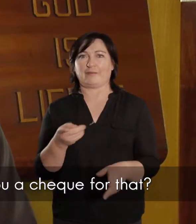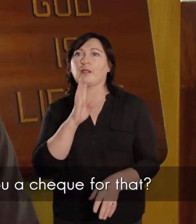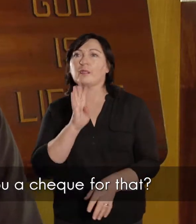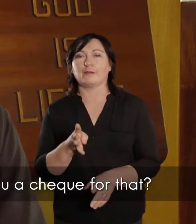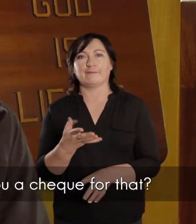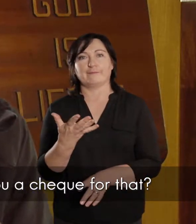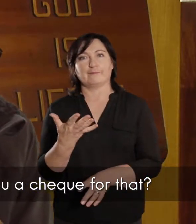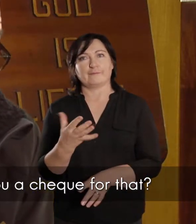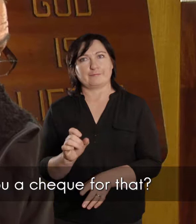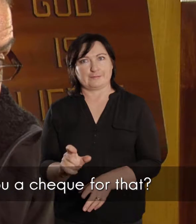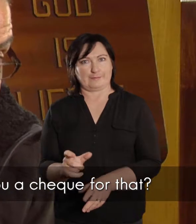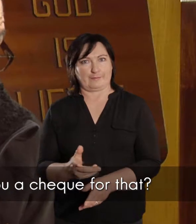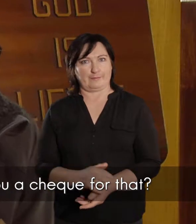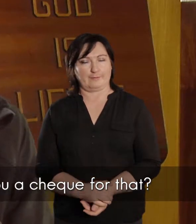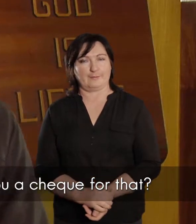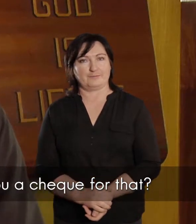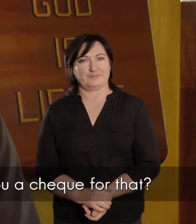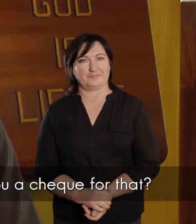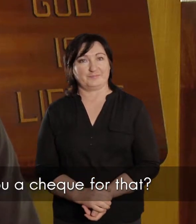mense jou checksteer, van dit.